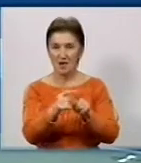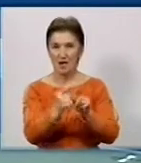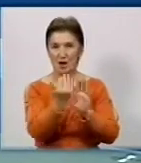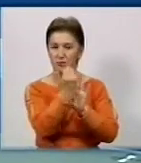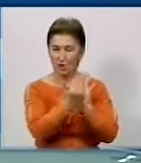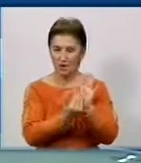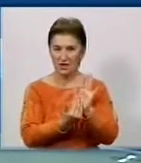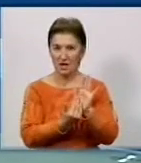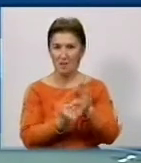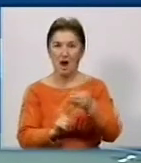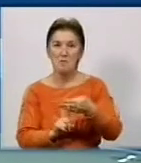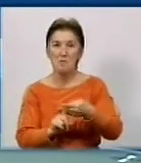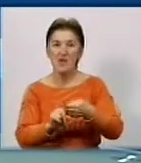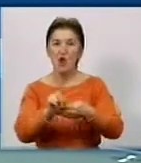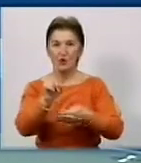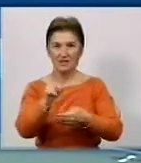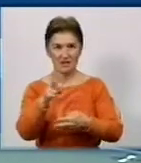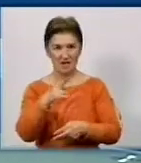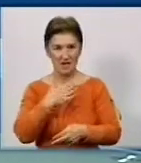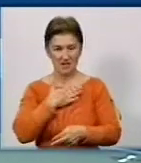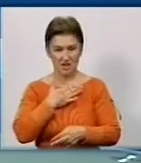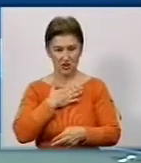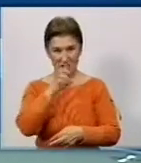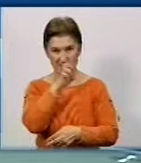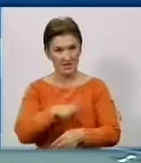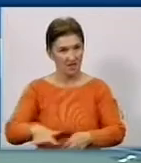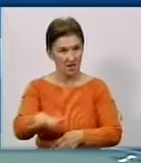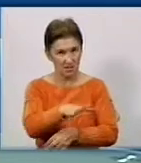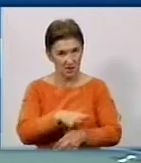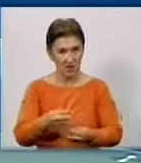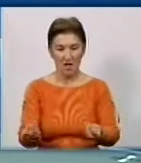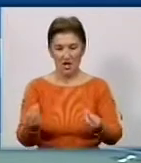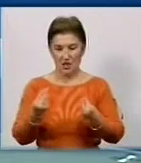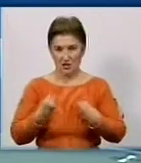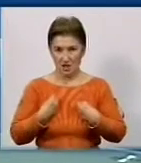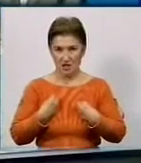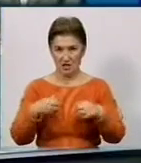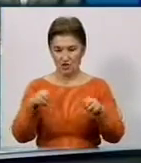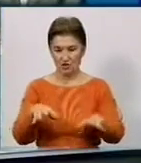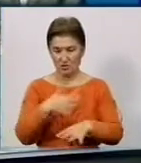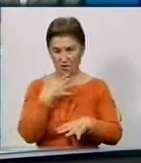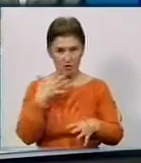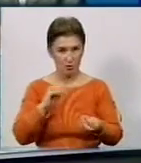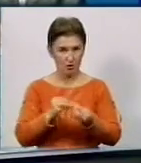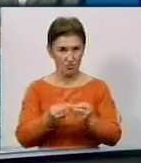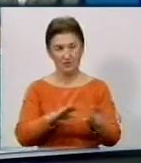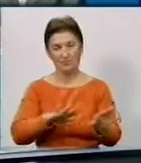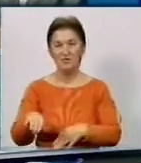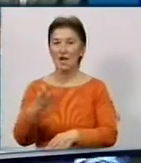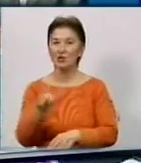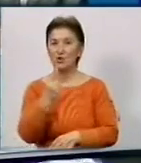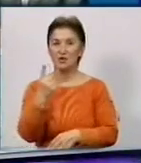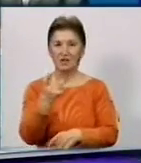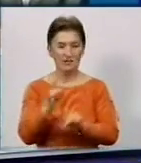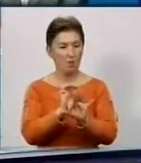страны, в том числе, не только для нашего региона. Она даст возможность нам решить очень много проблем. Александр Сергеевич, давайте еще раз пояснимо